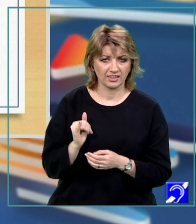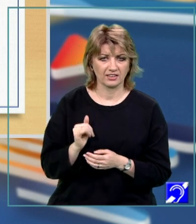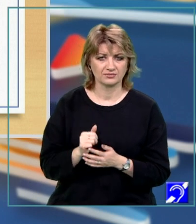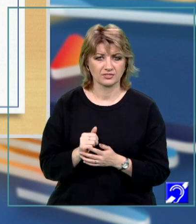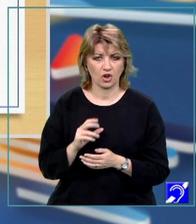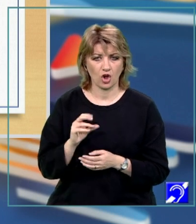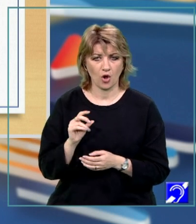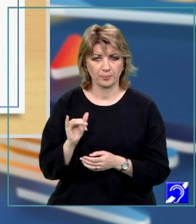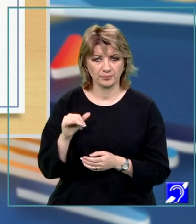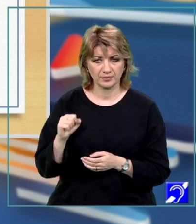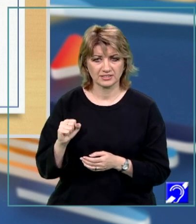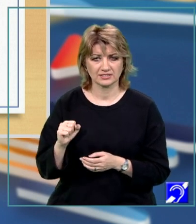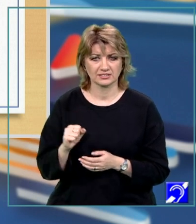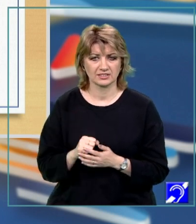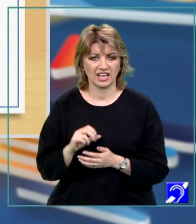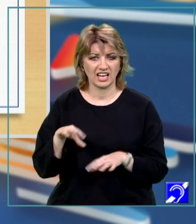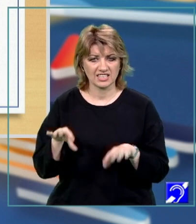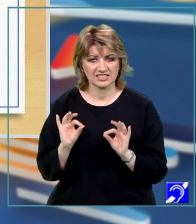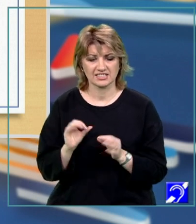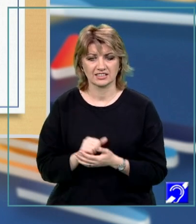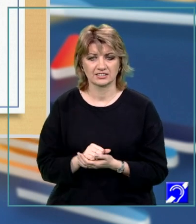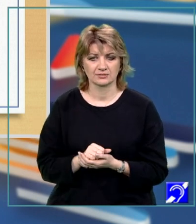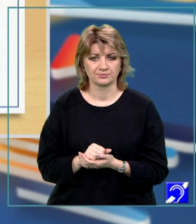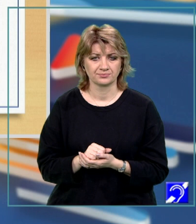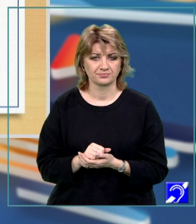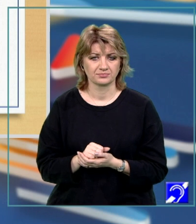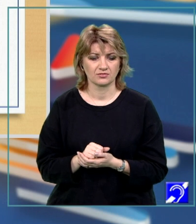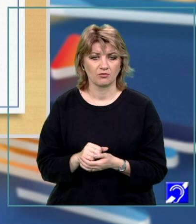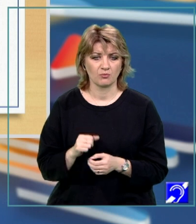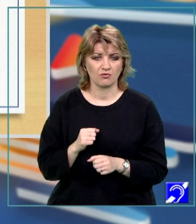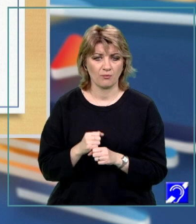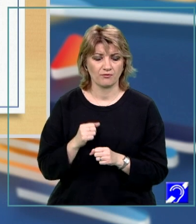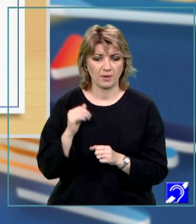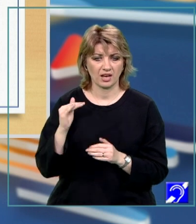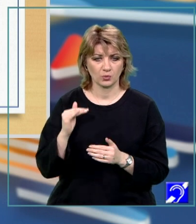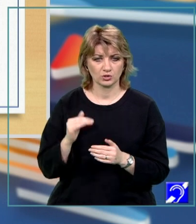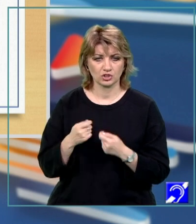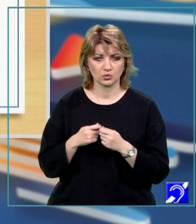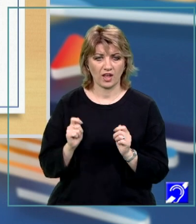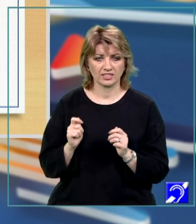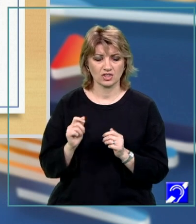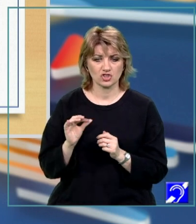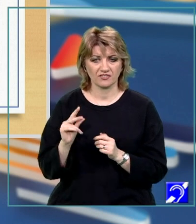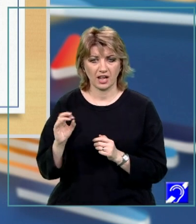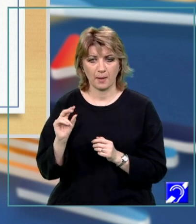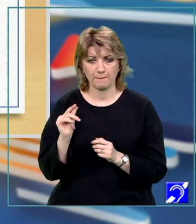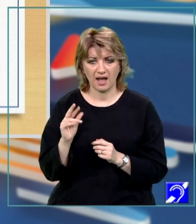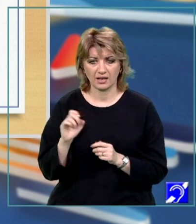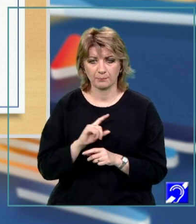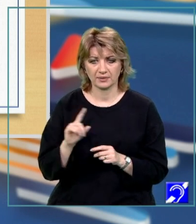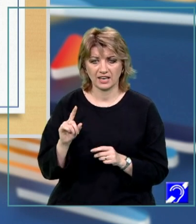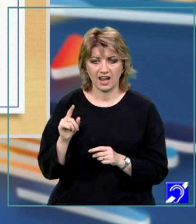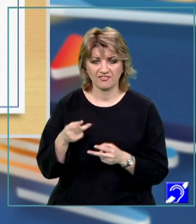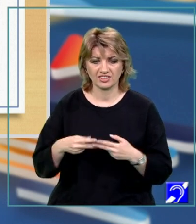variabila găsit. S se inițializează cu 0, și apoi vom parcurge toate cifrele pare până la